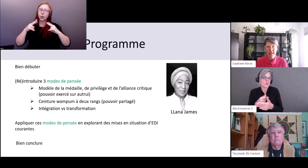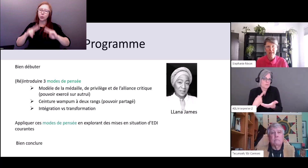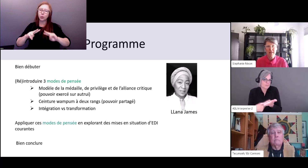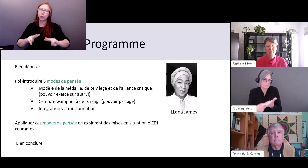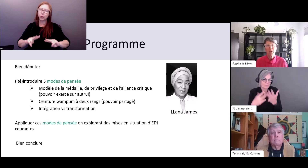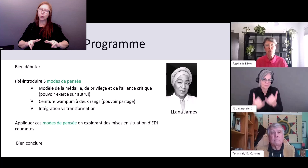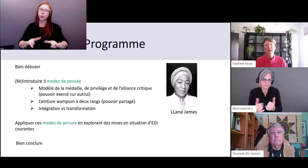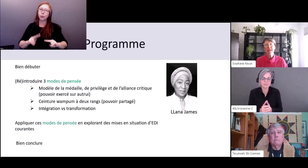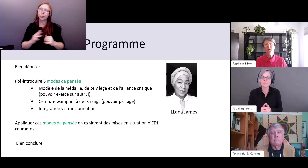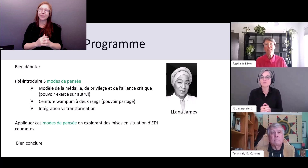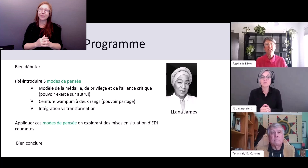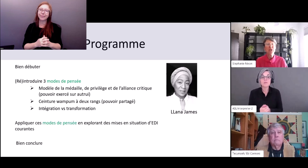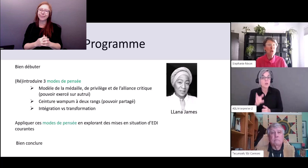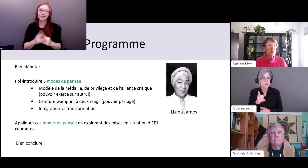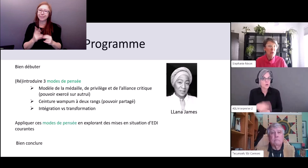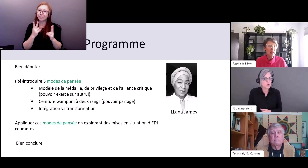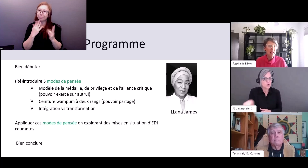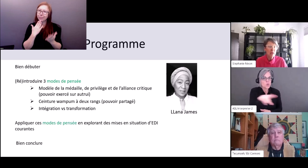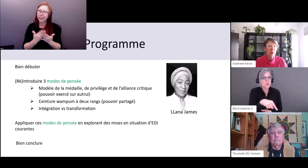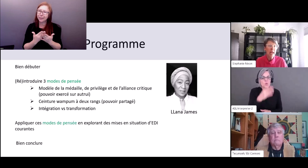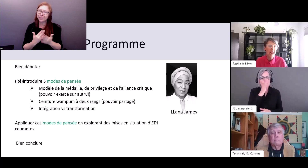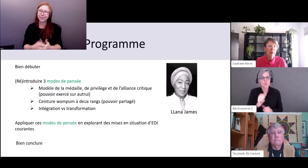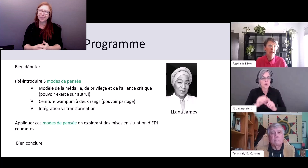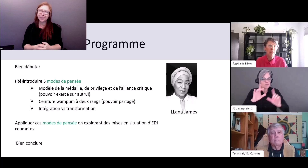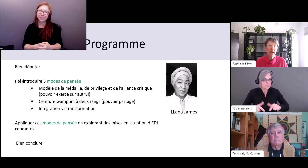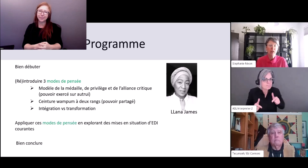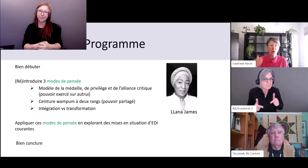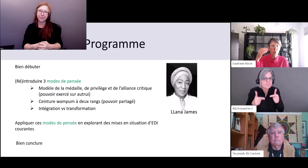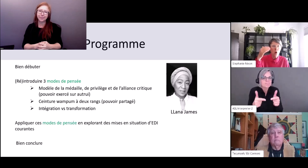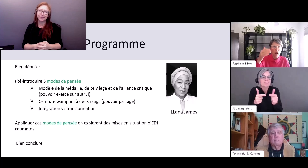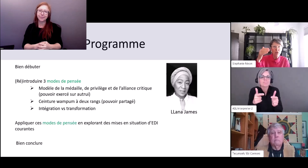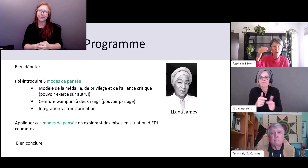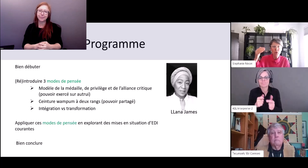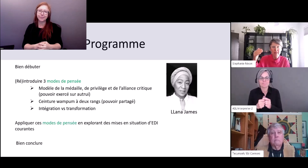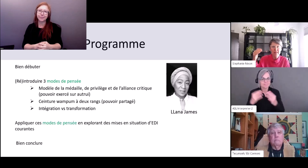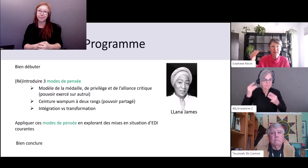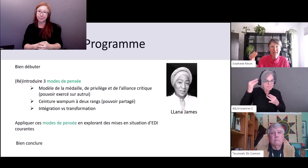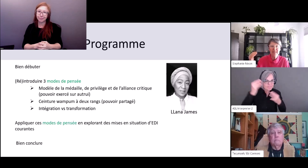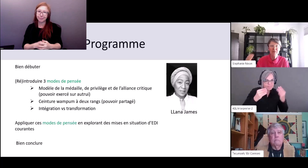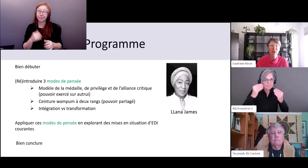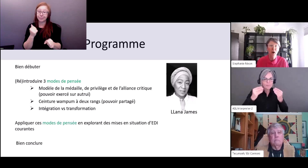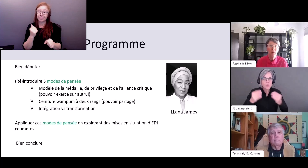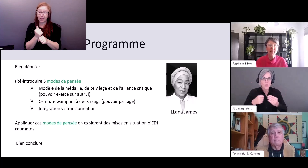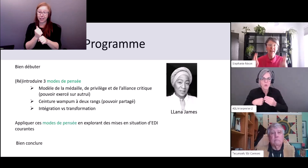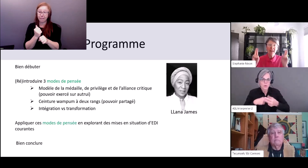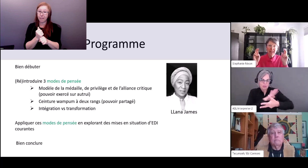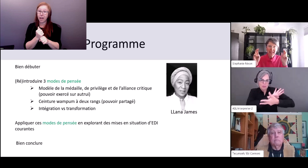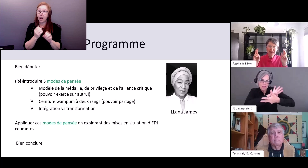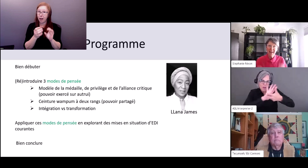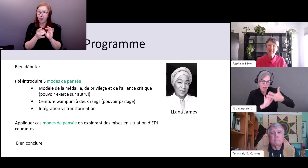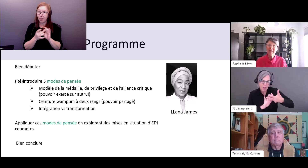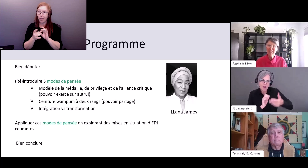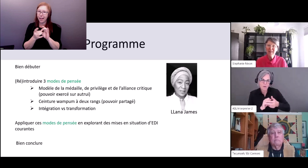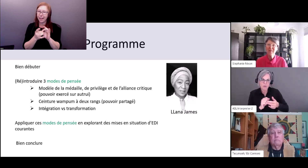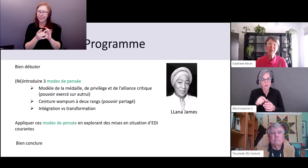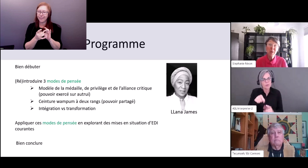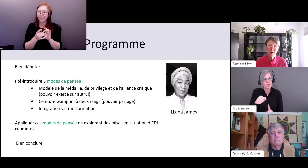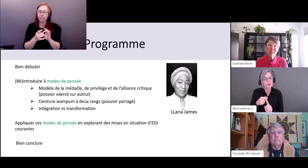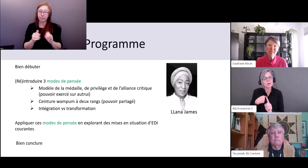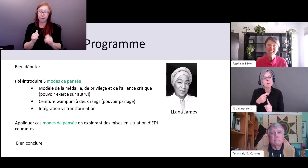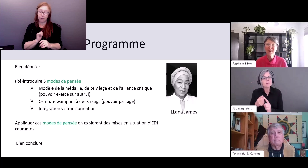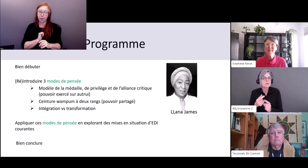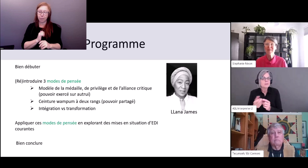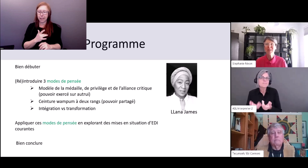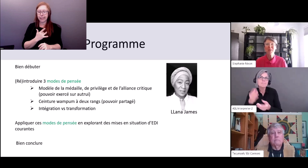donc nous allons après jouer avec ces idées nous allons utiliser ces habitudes